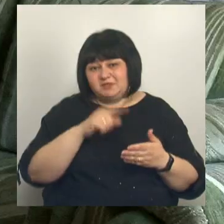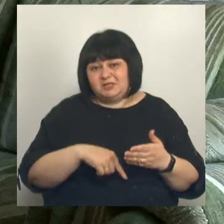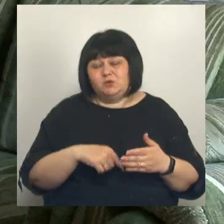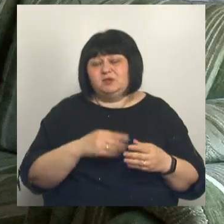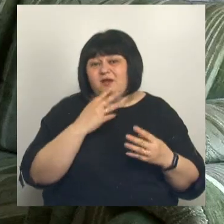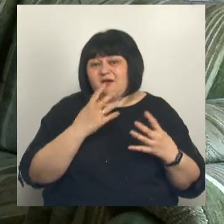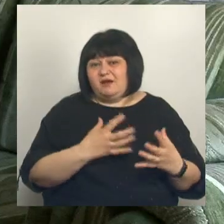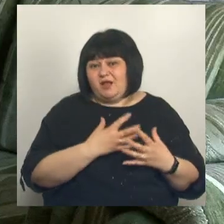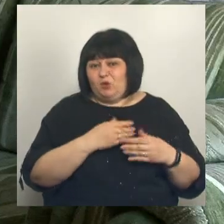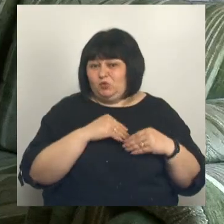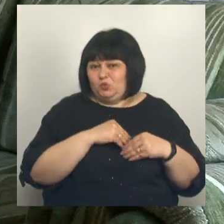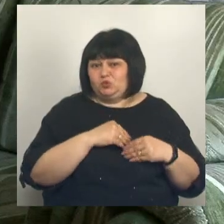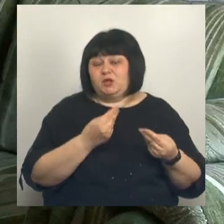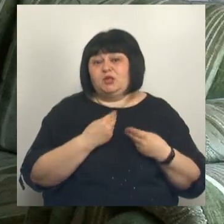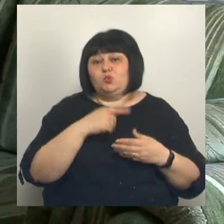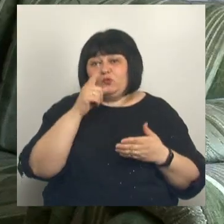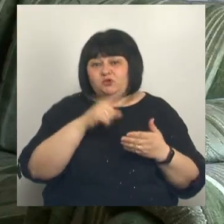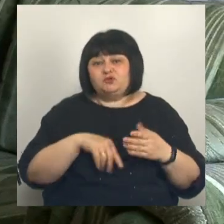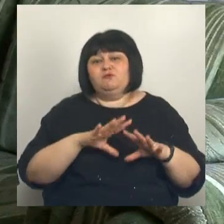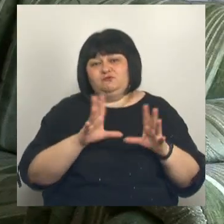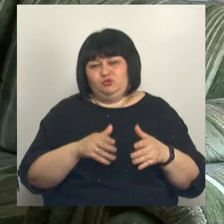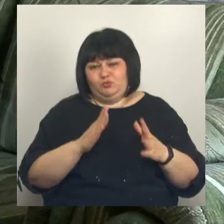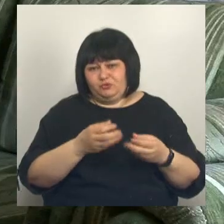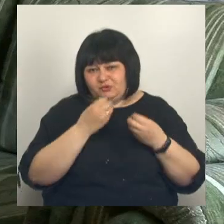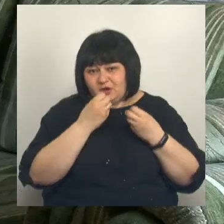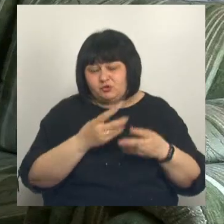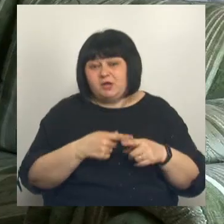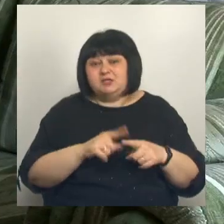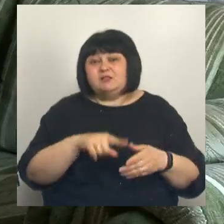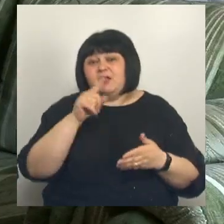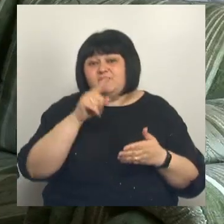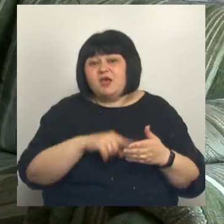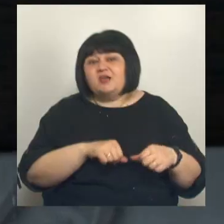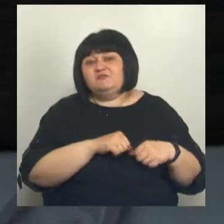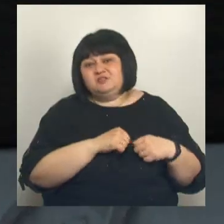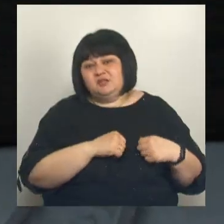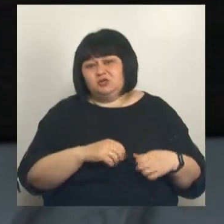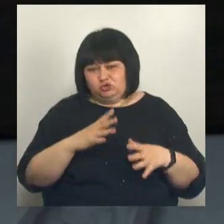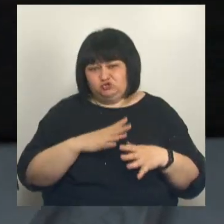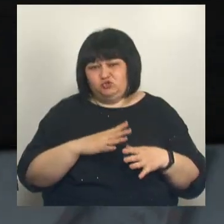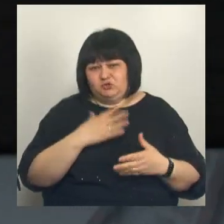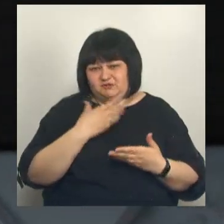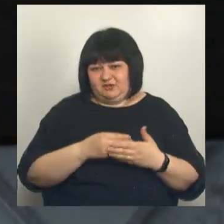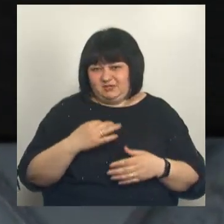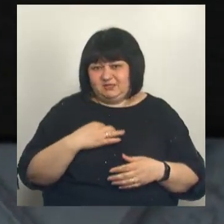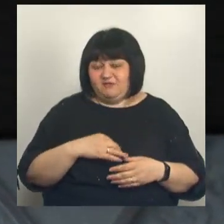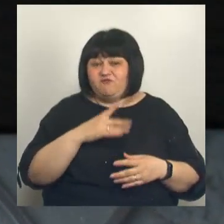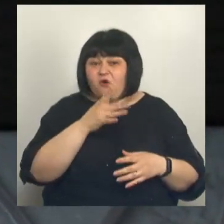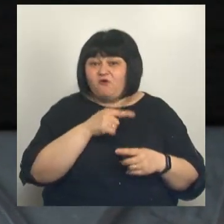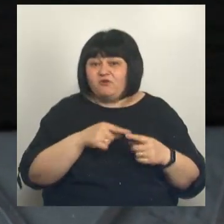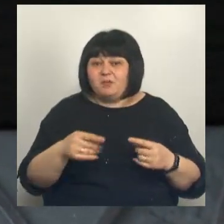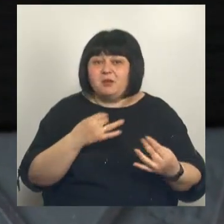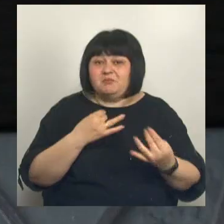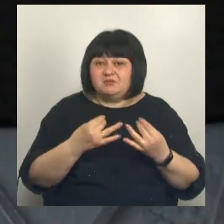душу, дают уверенность, что все будет хорошо. И с этой верой в сердце она ждет своих сыновей. Во время нашей беседы Людмиле